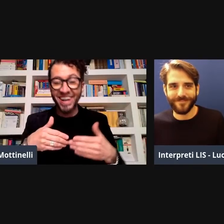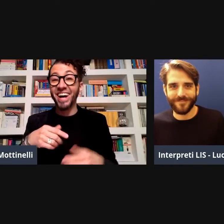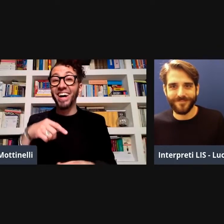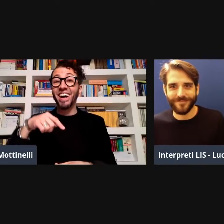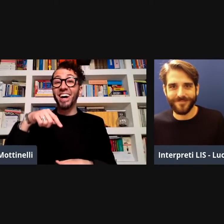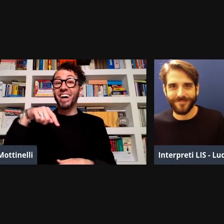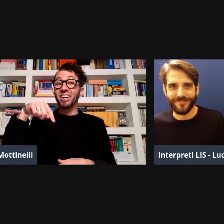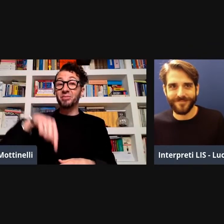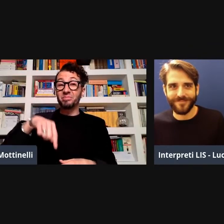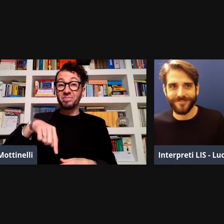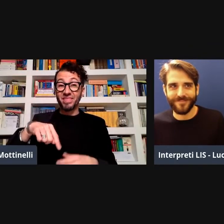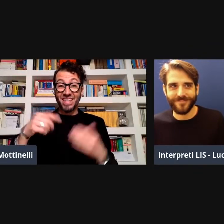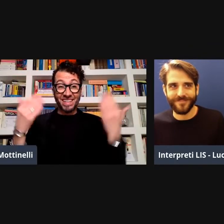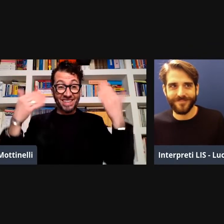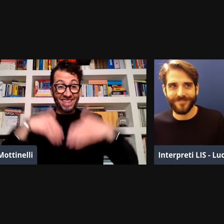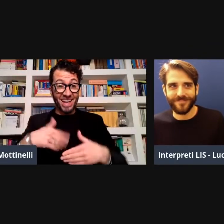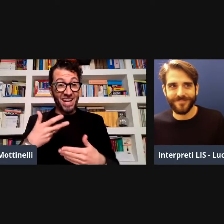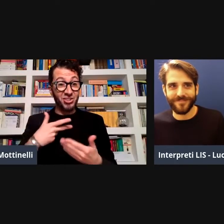Buonasera,